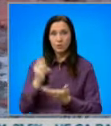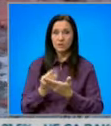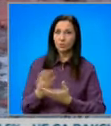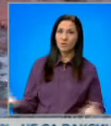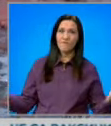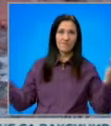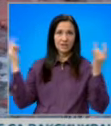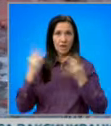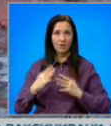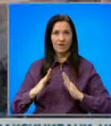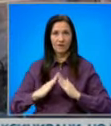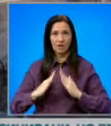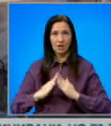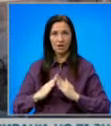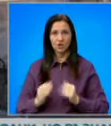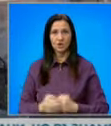възстановяването на къщите.